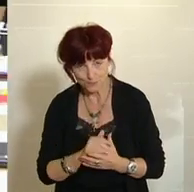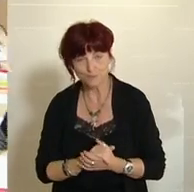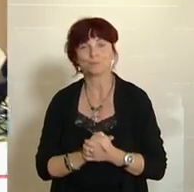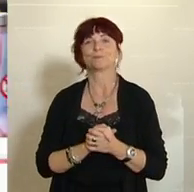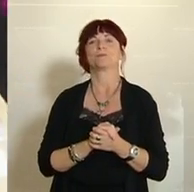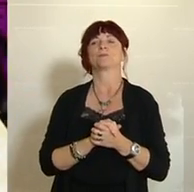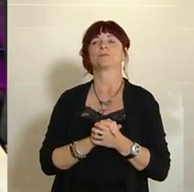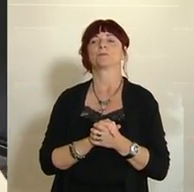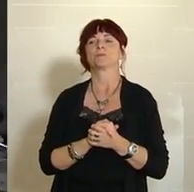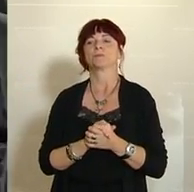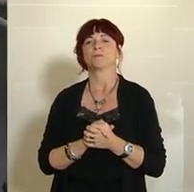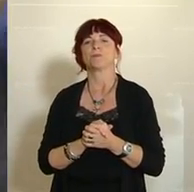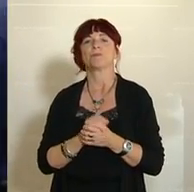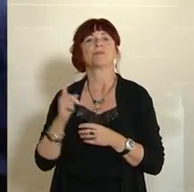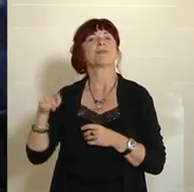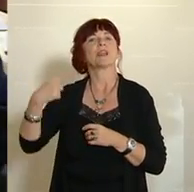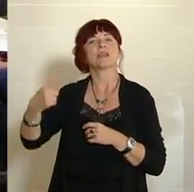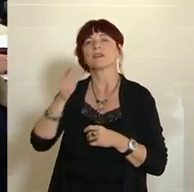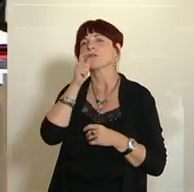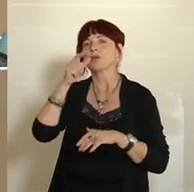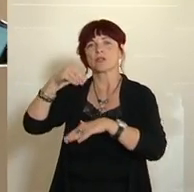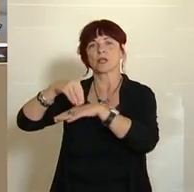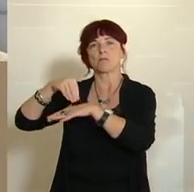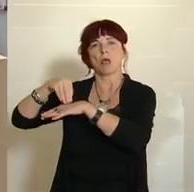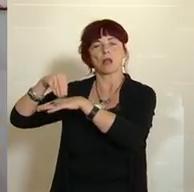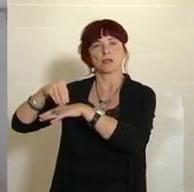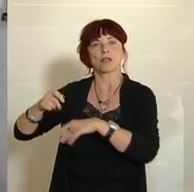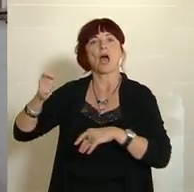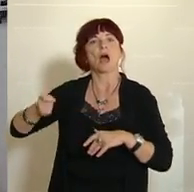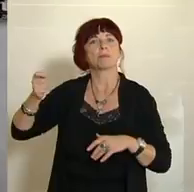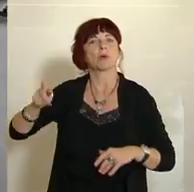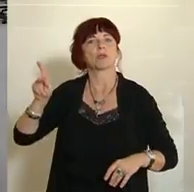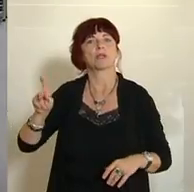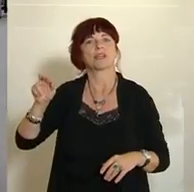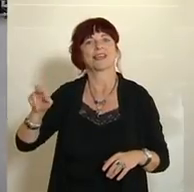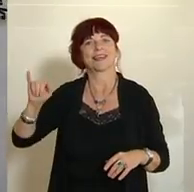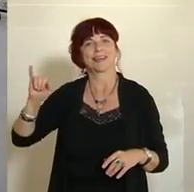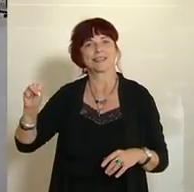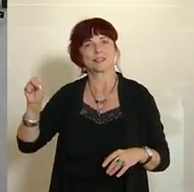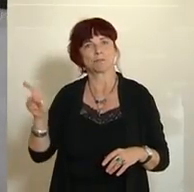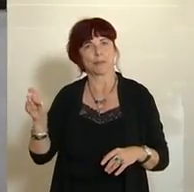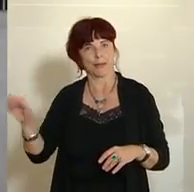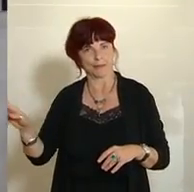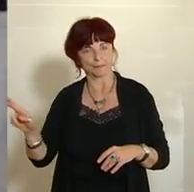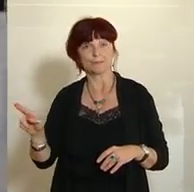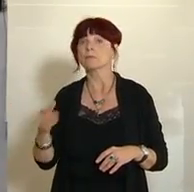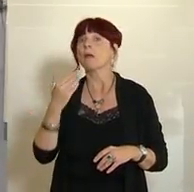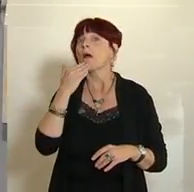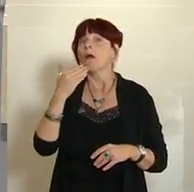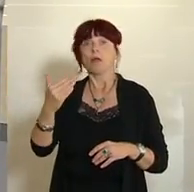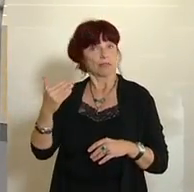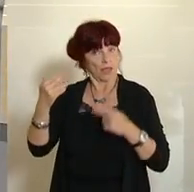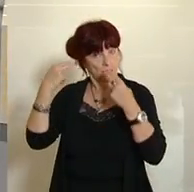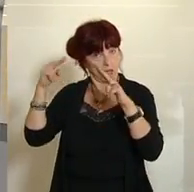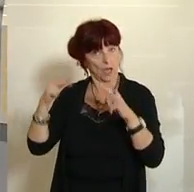Stefanie Grisper, die Sicherheitssprecherin. Der NEOS ist nun an Bord, eine Wienerin.